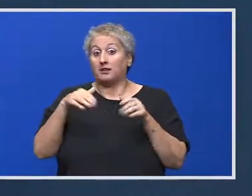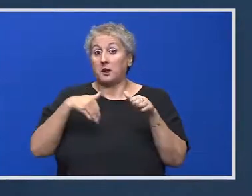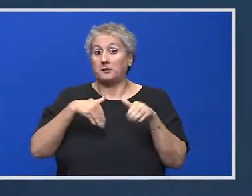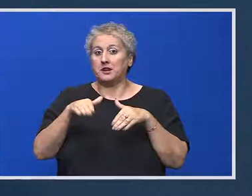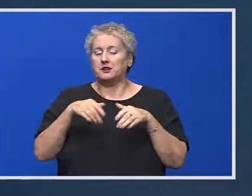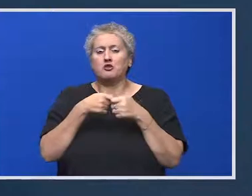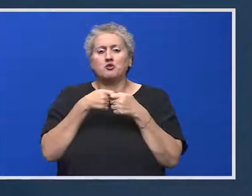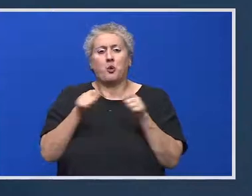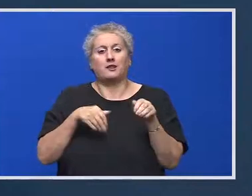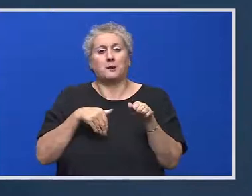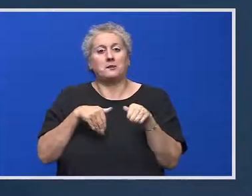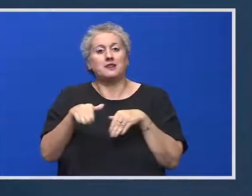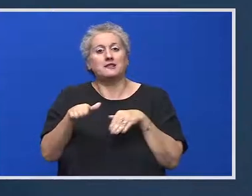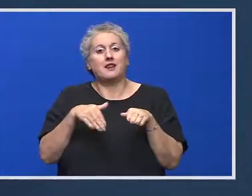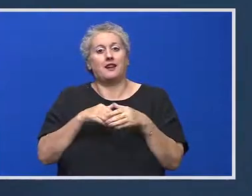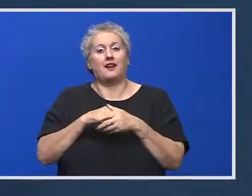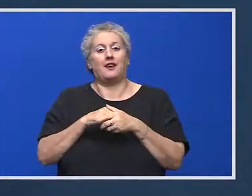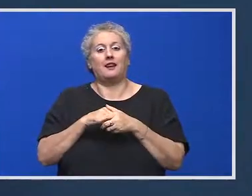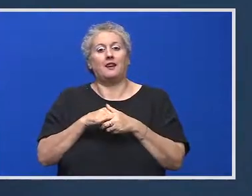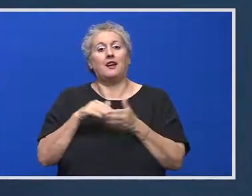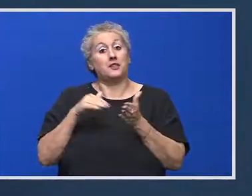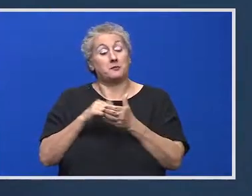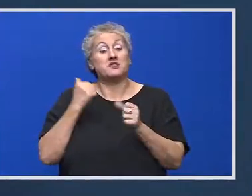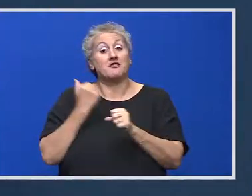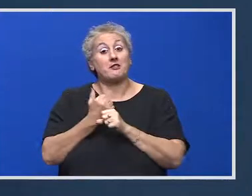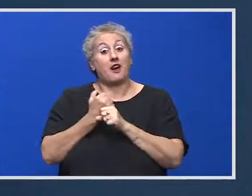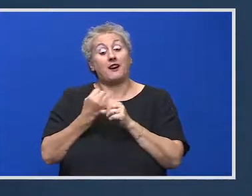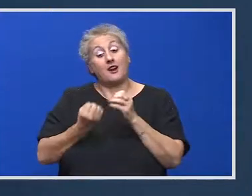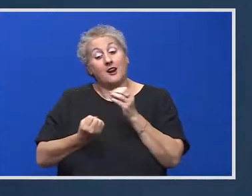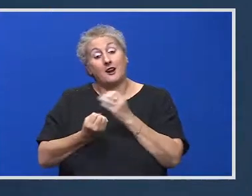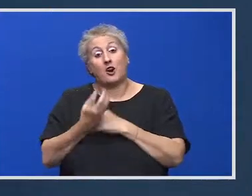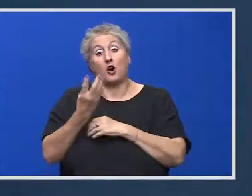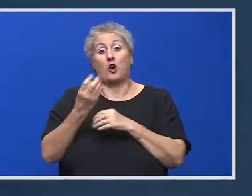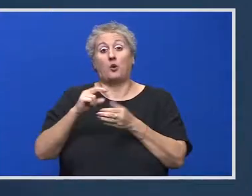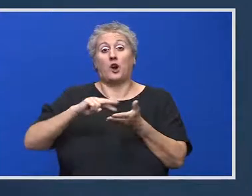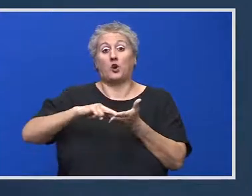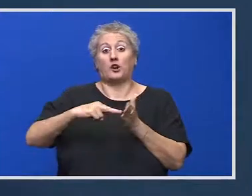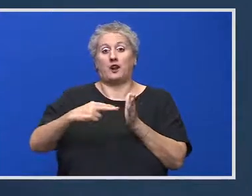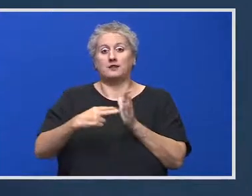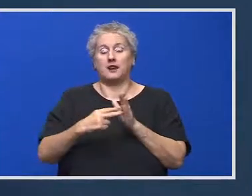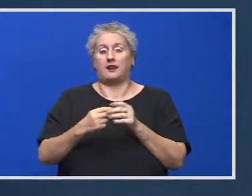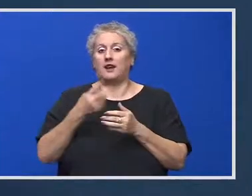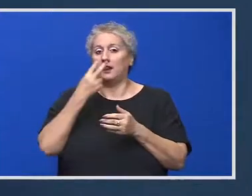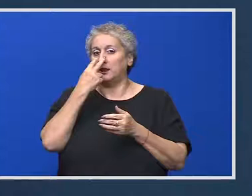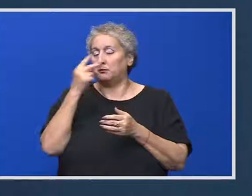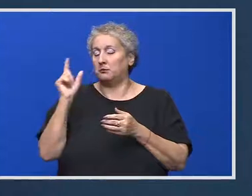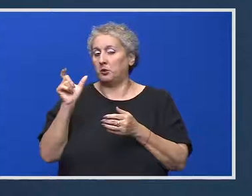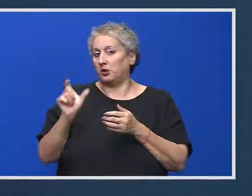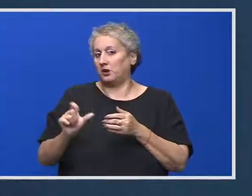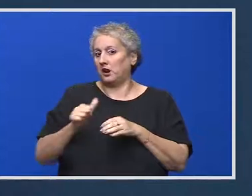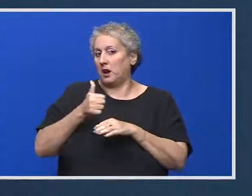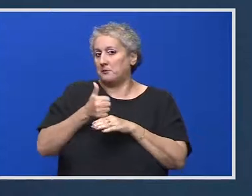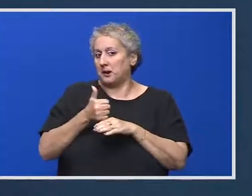Ați fost informat în acest sens? Toate ministerele trebuie să facă o reorganizare pe aceste principii. Din punct de mă de vedere,